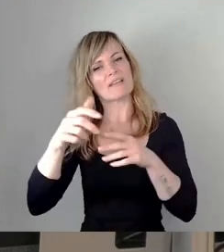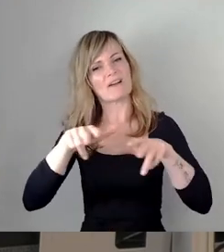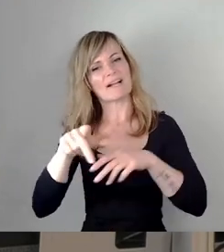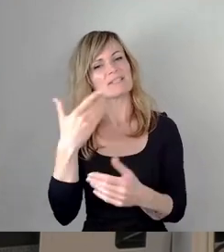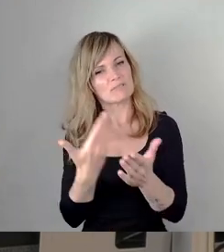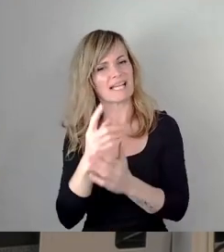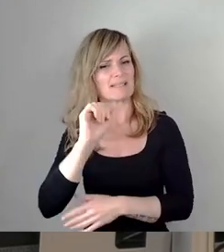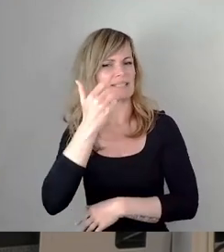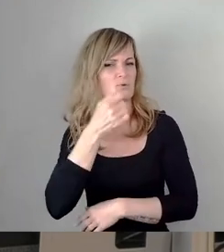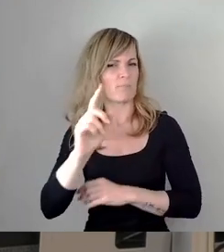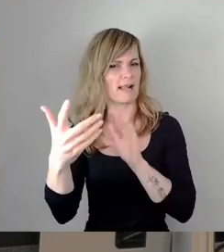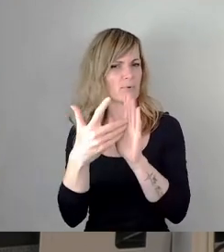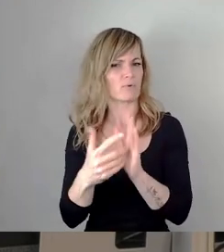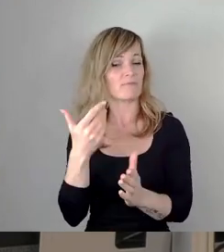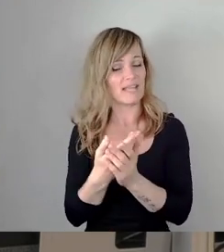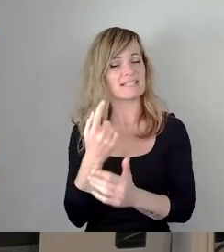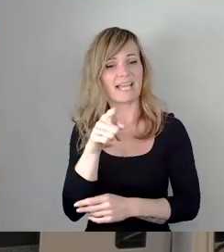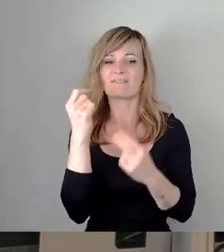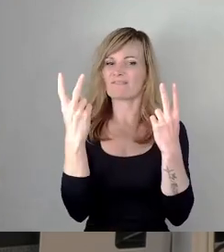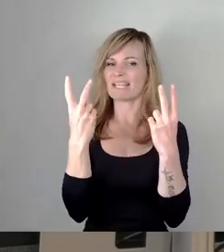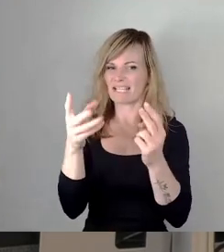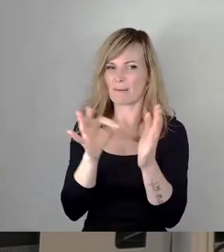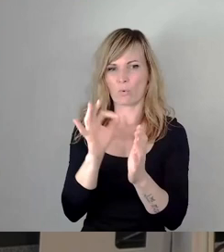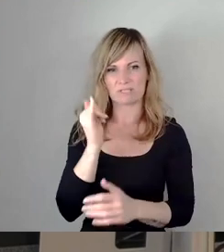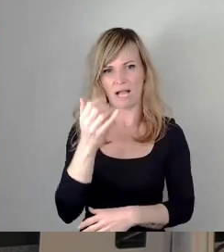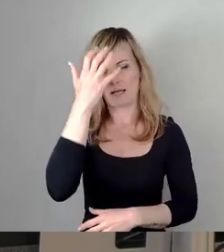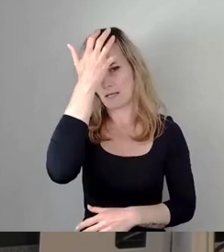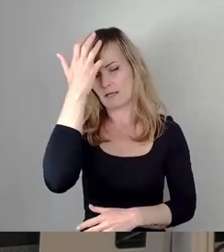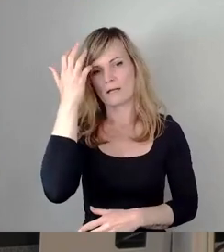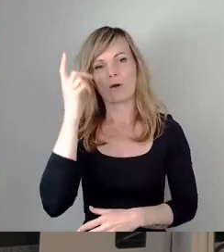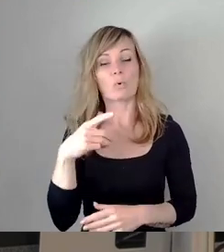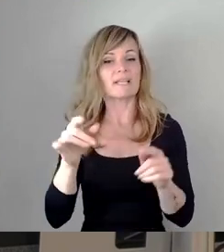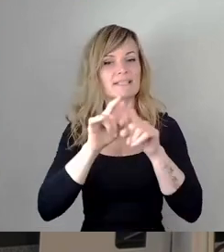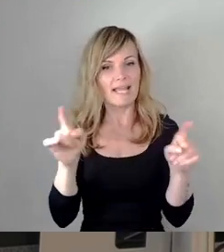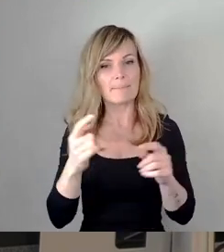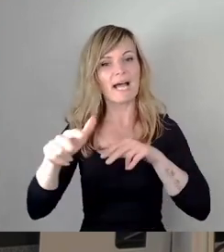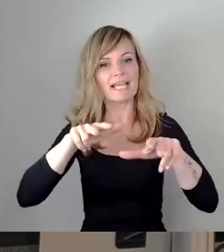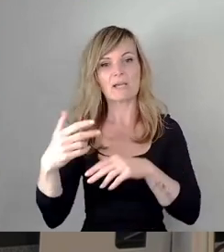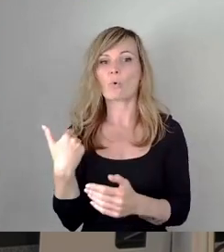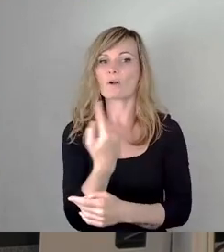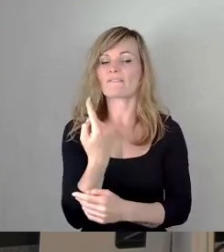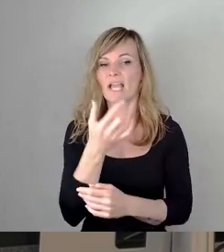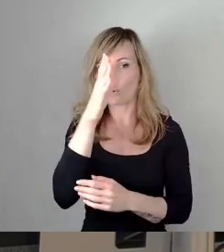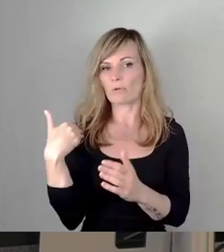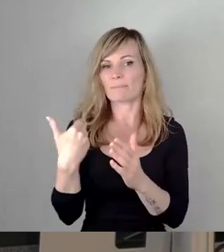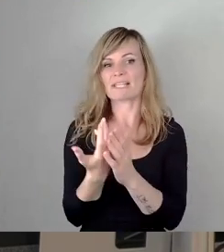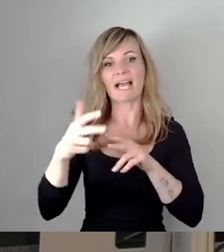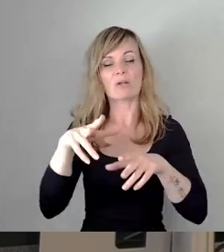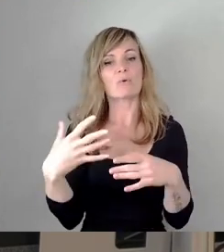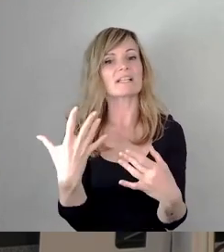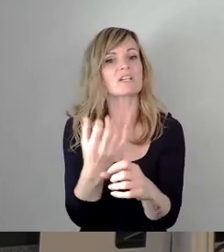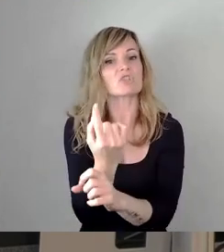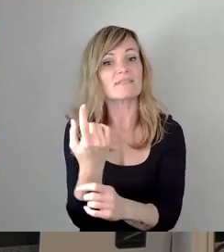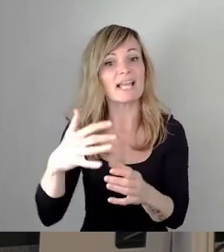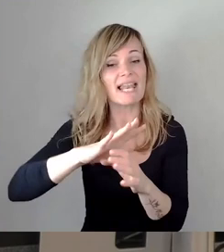Ich finde, das ist ein ganz wichtiger Punkt. Und zum Thema, was haben die Grünen in der Regierung erreicht? Auf Landesebene, da kann ich dazu nur sagen,